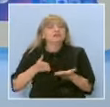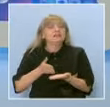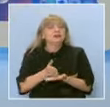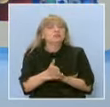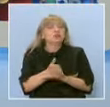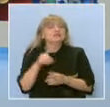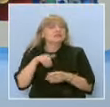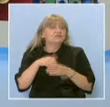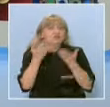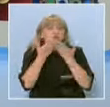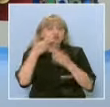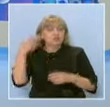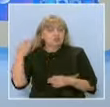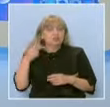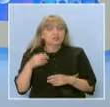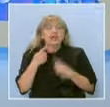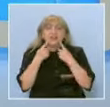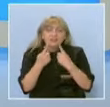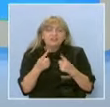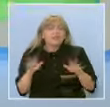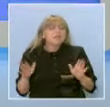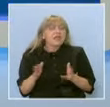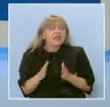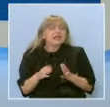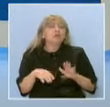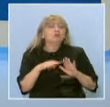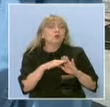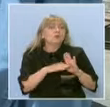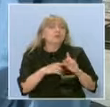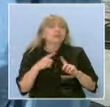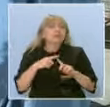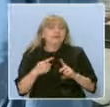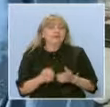Преди това, нека видим и останалите теми на кратко днес в предаването.